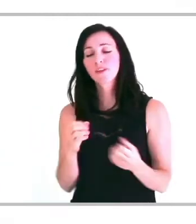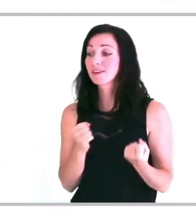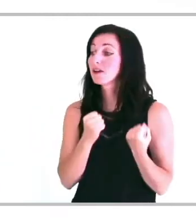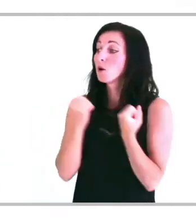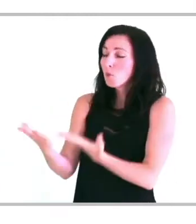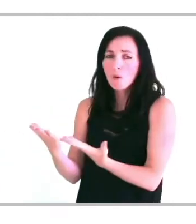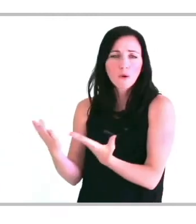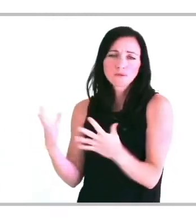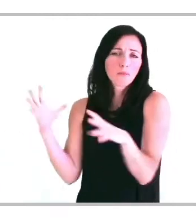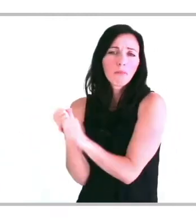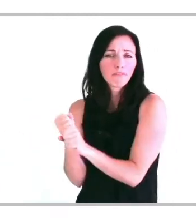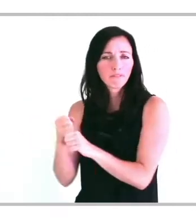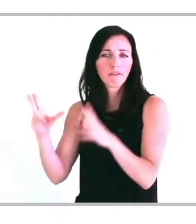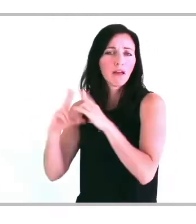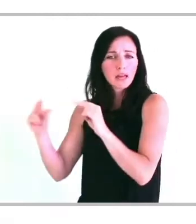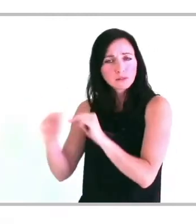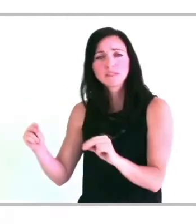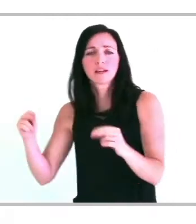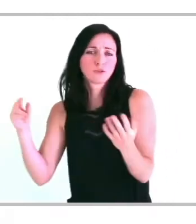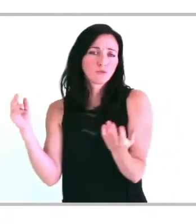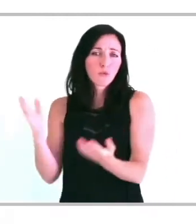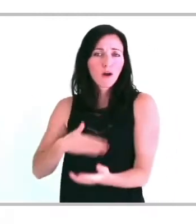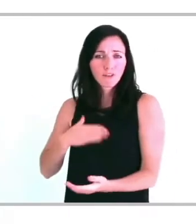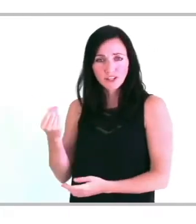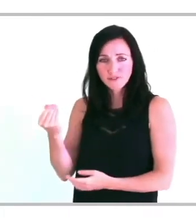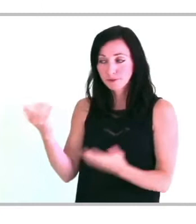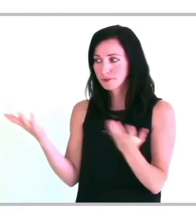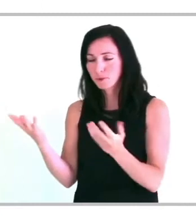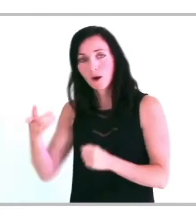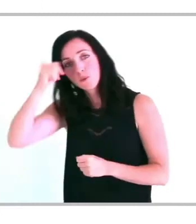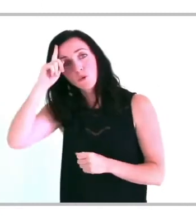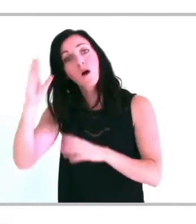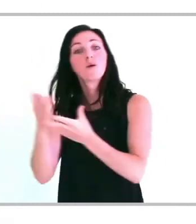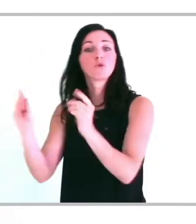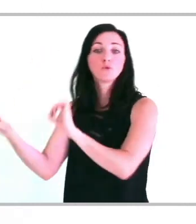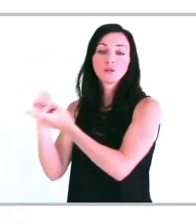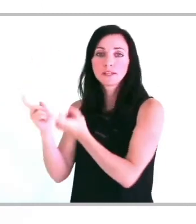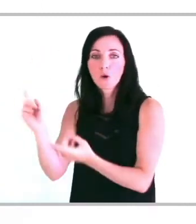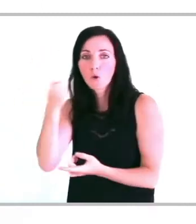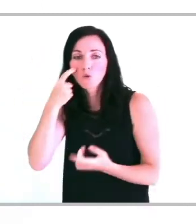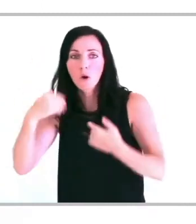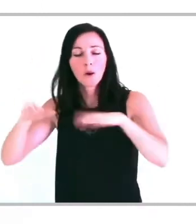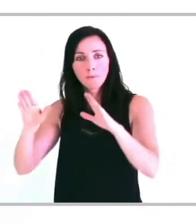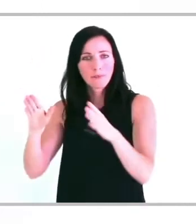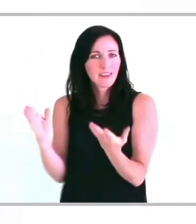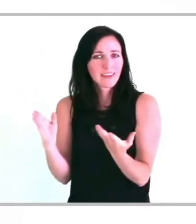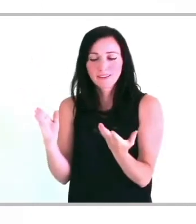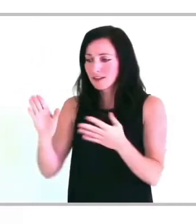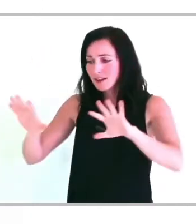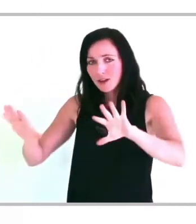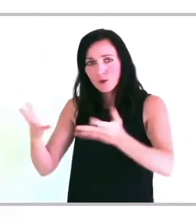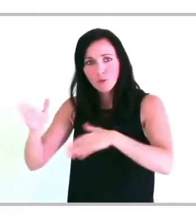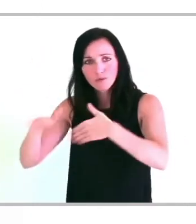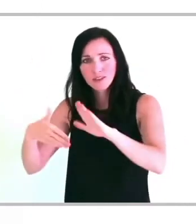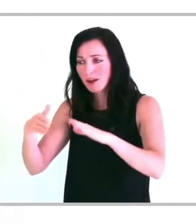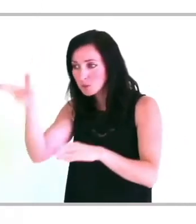Ensuite, nous vous conseillons de proposer au client un rappel rapide en une ou deux minutes de l'incitation financière parce que beaucoup de clients